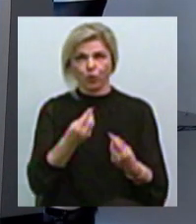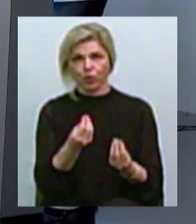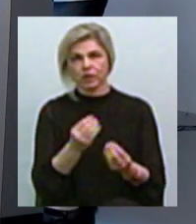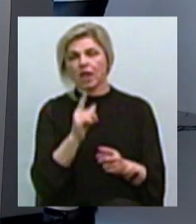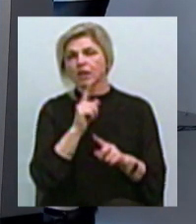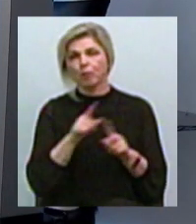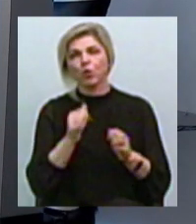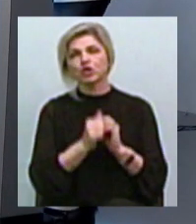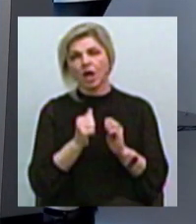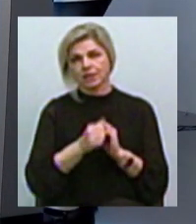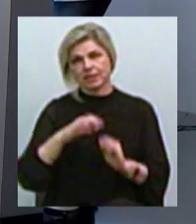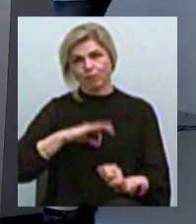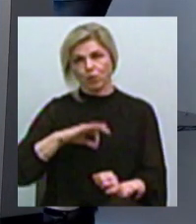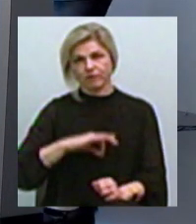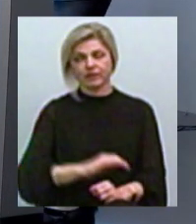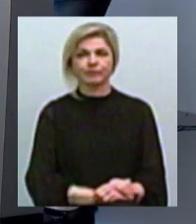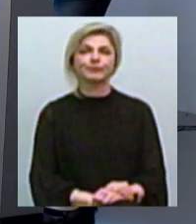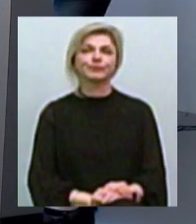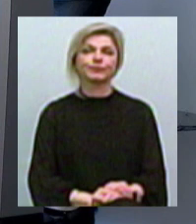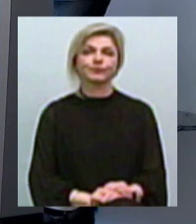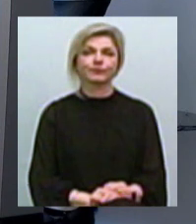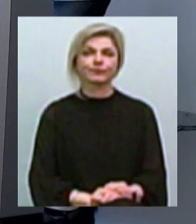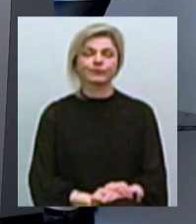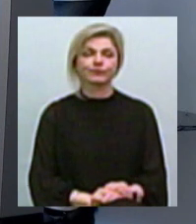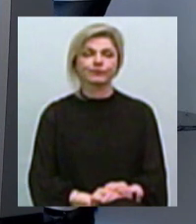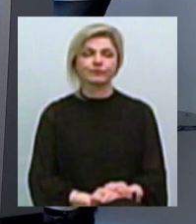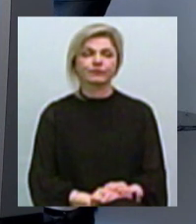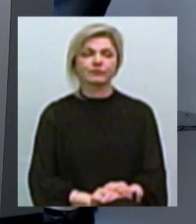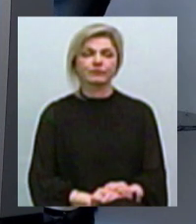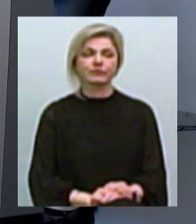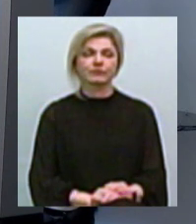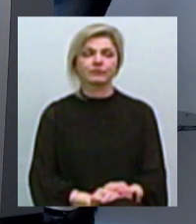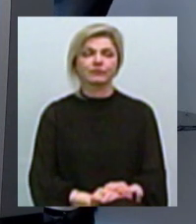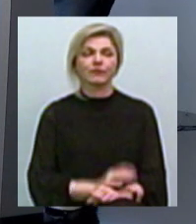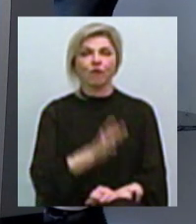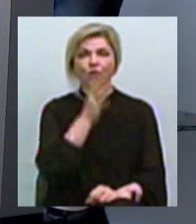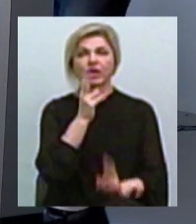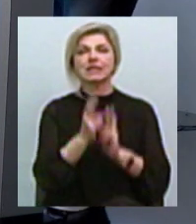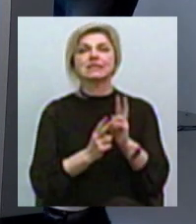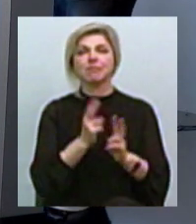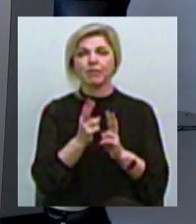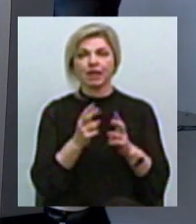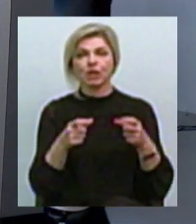буде так часто використовуватись В процесі змін номіналів і змін